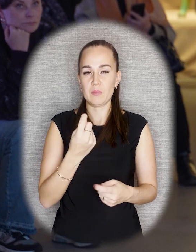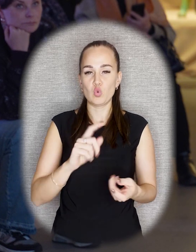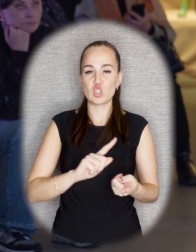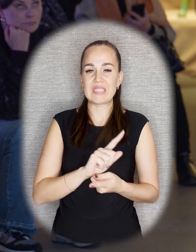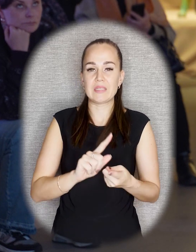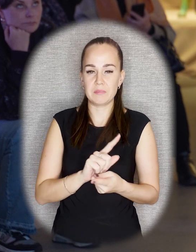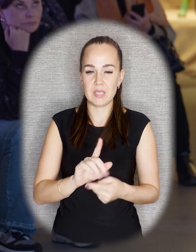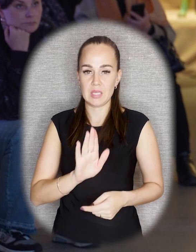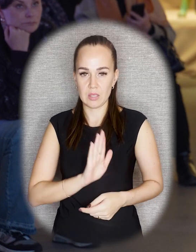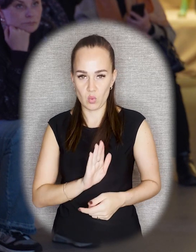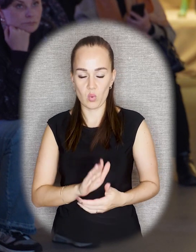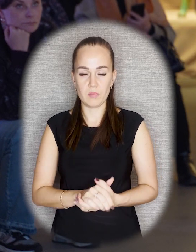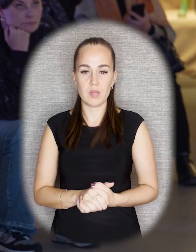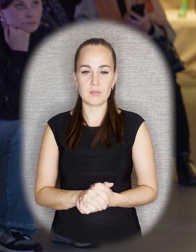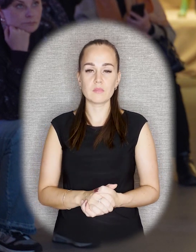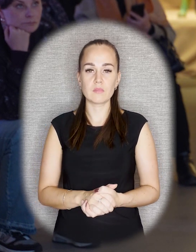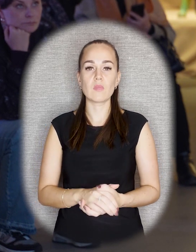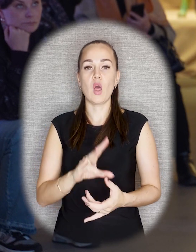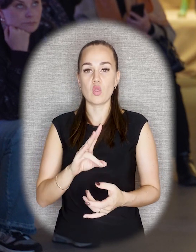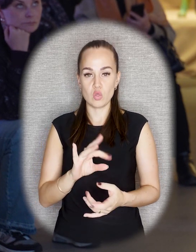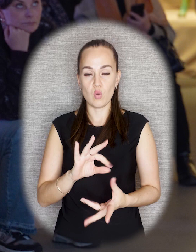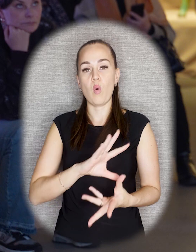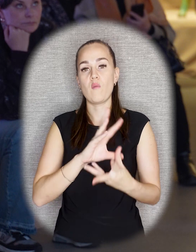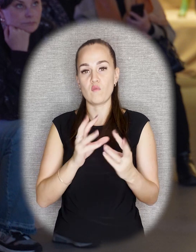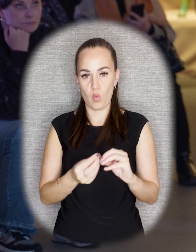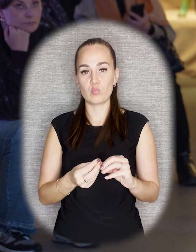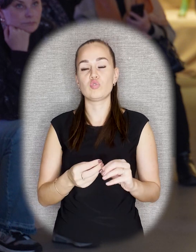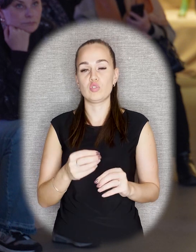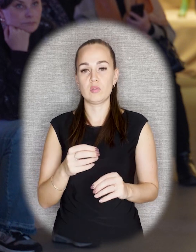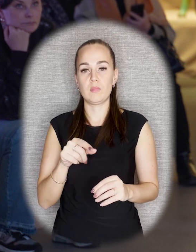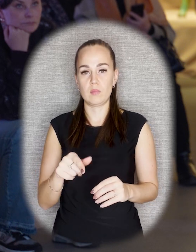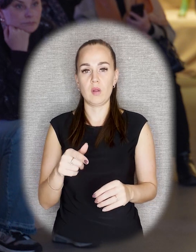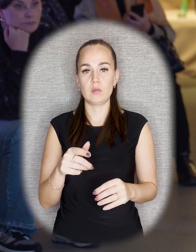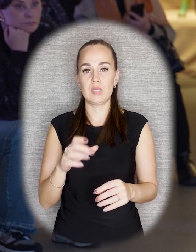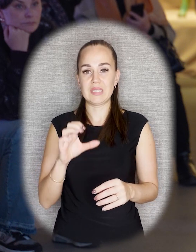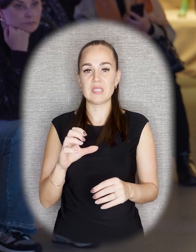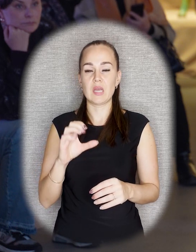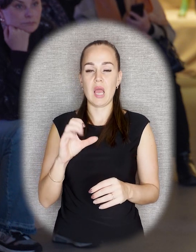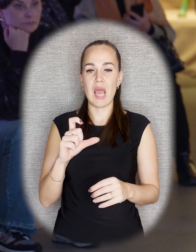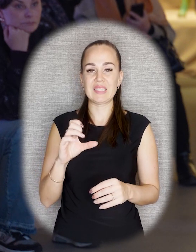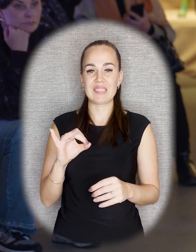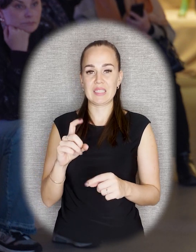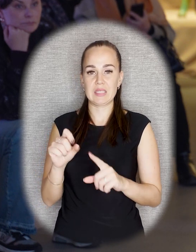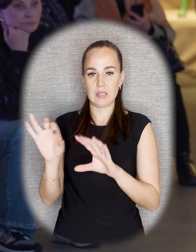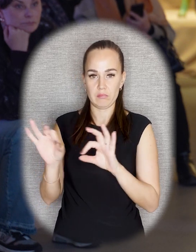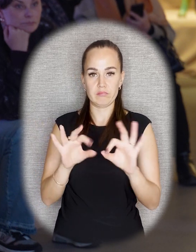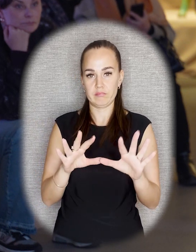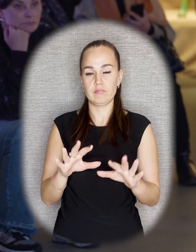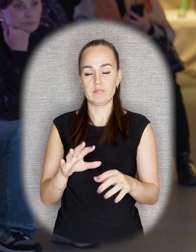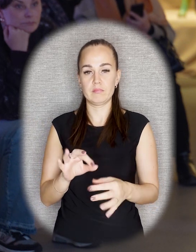на кубы, немного изменилось положение головы, но в целом основные моменты были найдены им уже в эскизе.